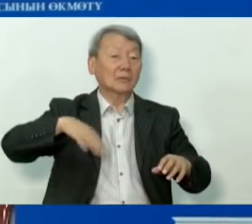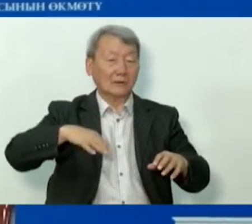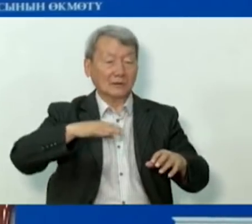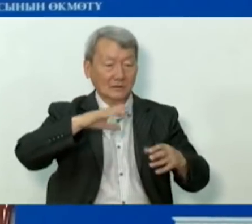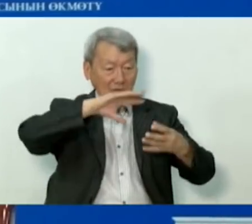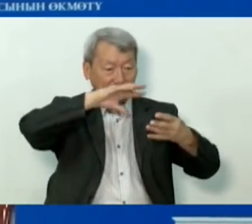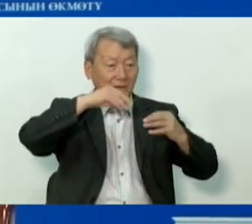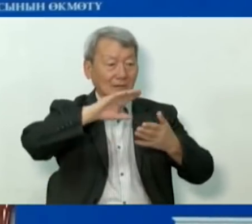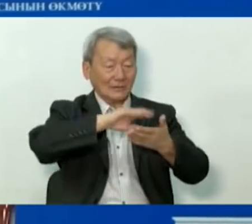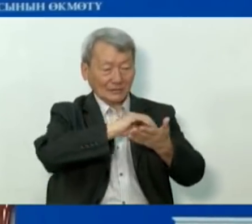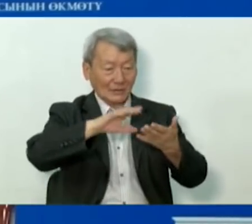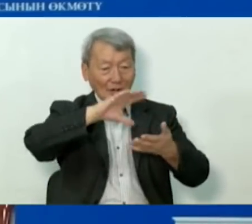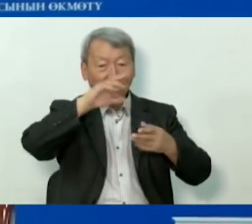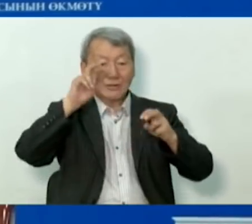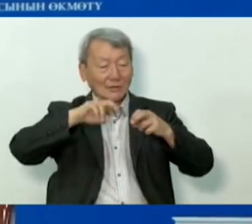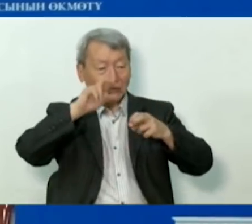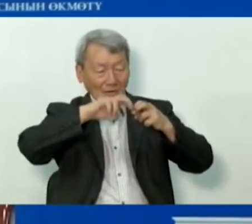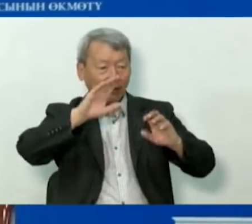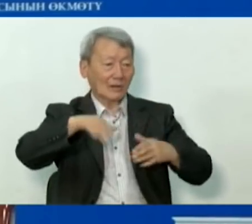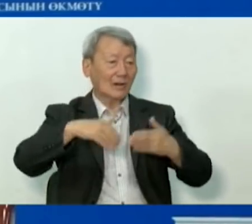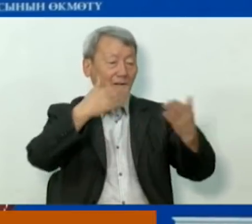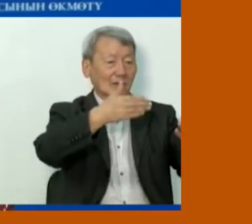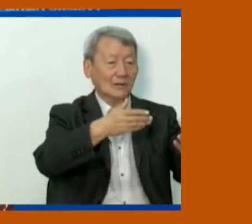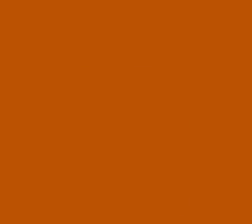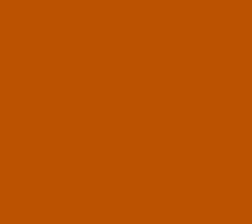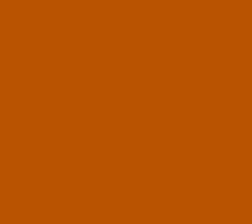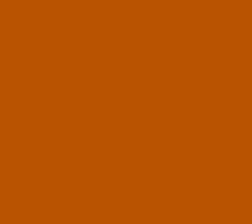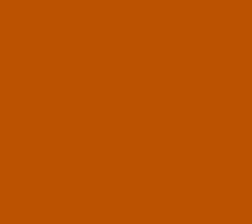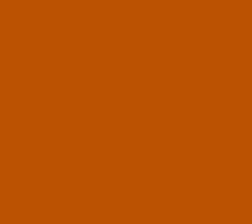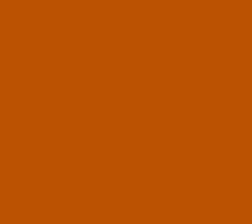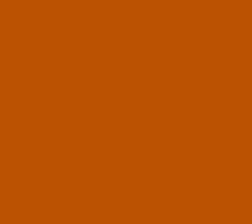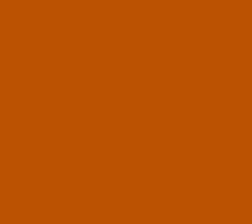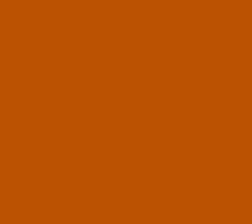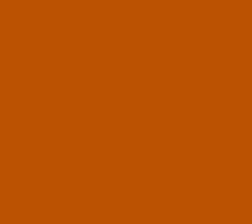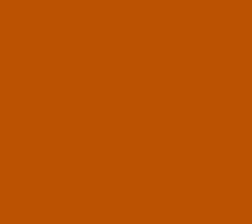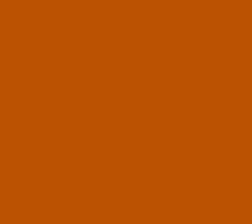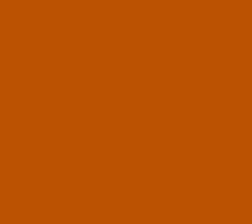будем заключение давать, на основании заключения выдаются компенсационные выплаты.